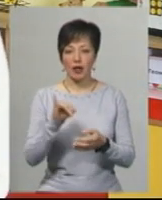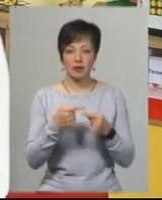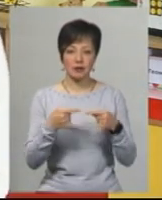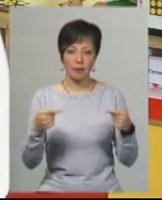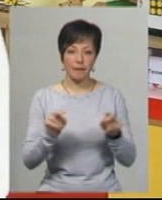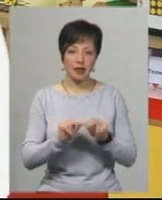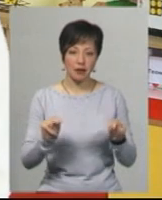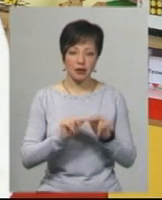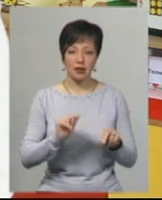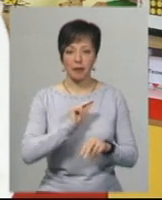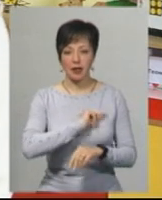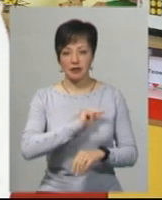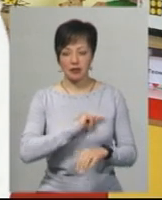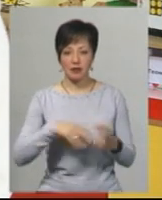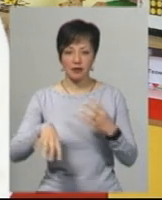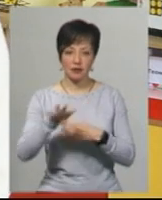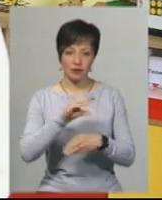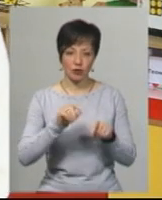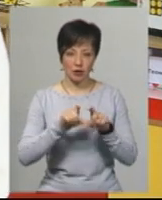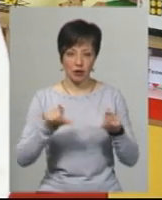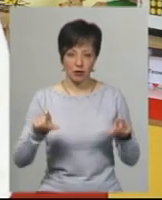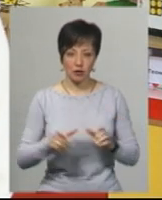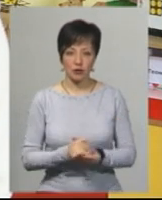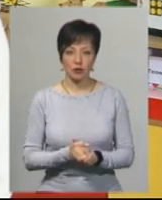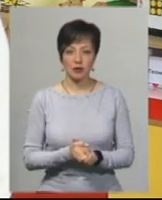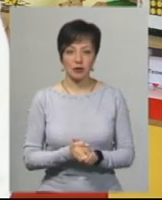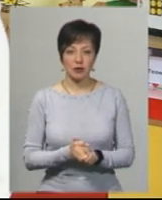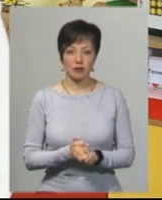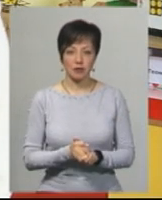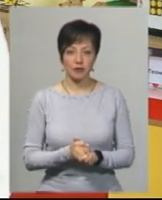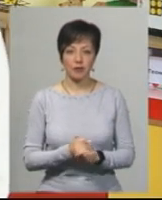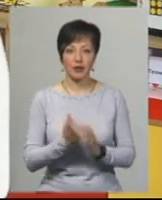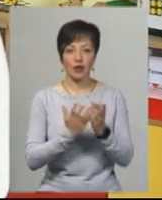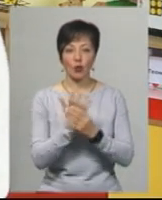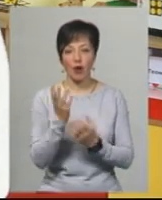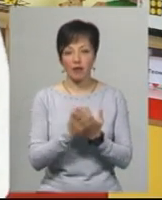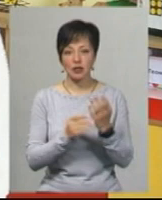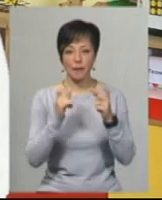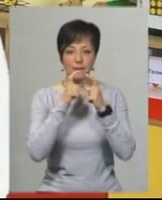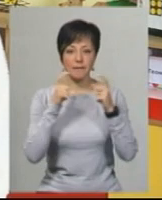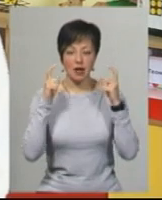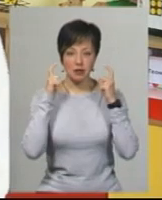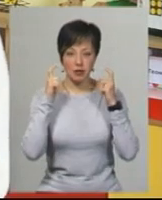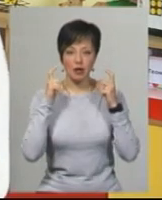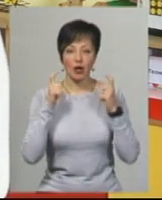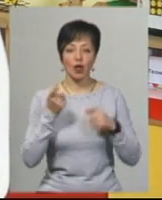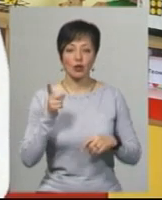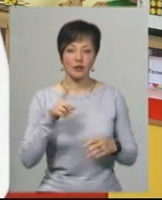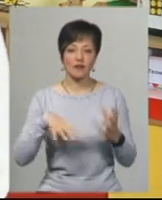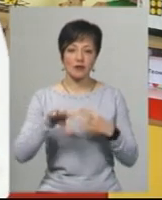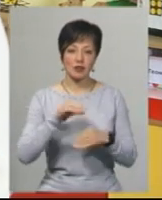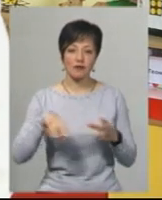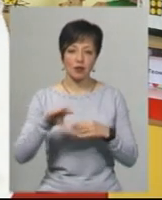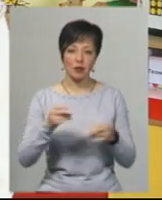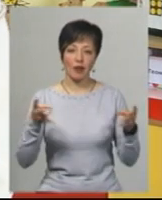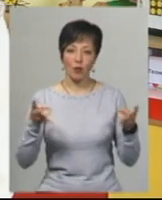педагогічних, для техпрацівників усього дошкільного закладу забезпечено і рукавичками, і масками, тобто усім